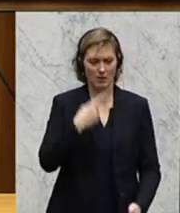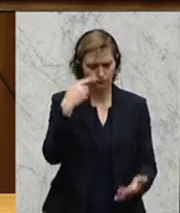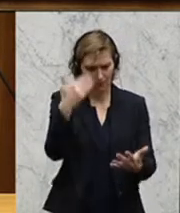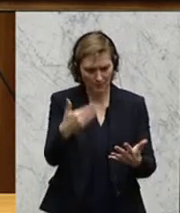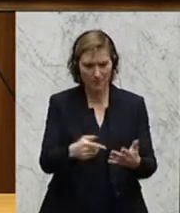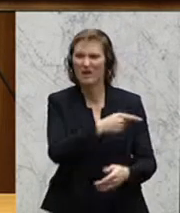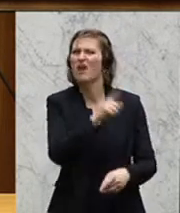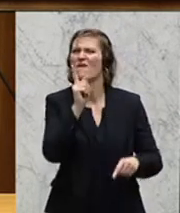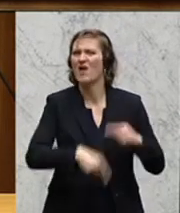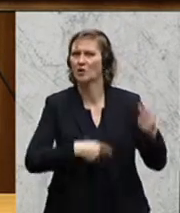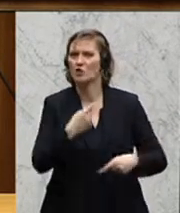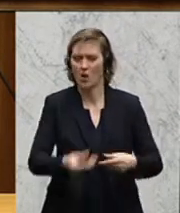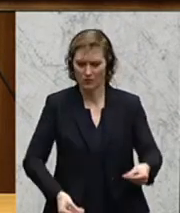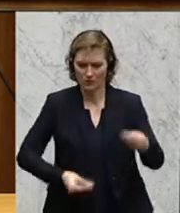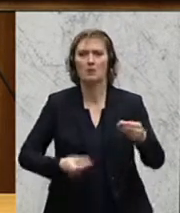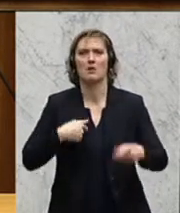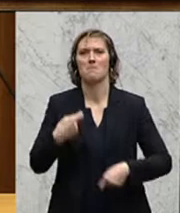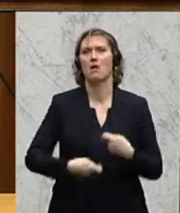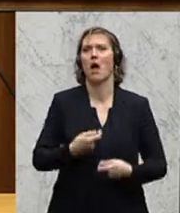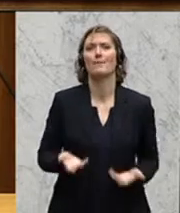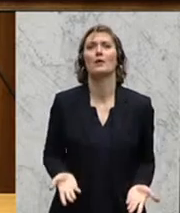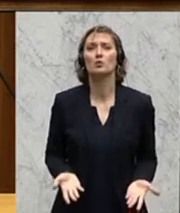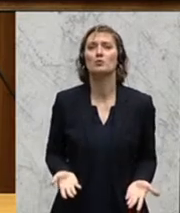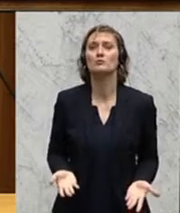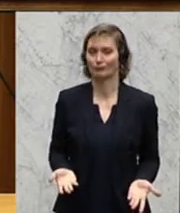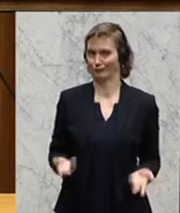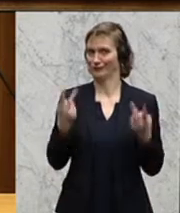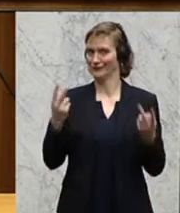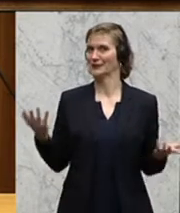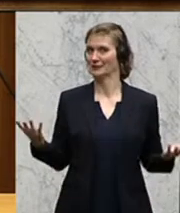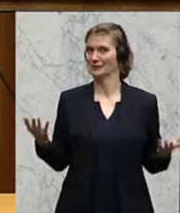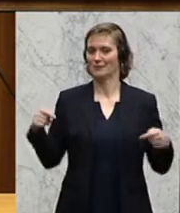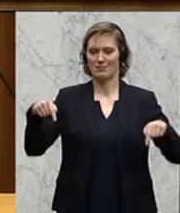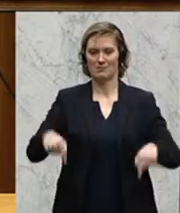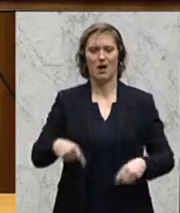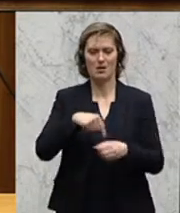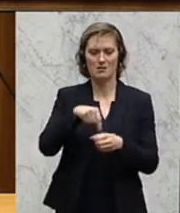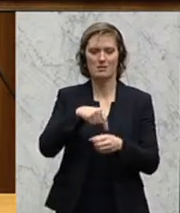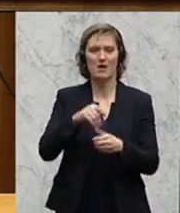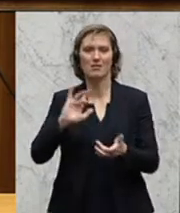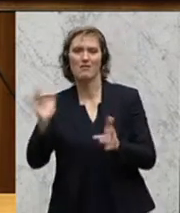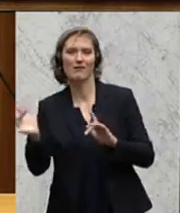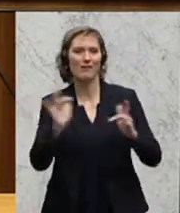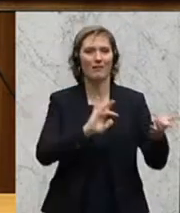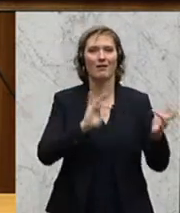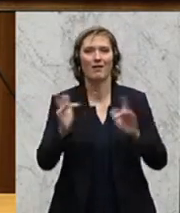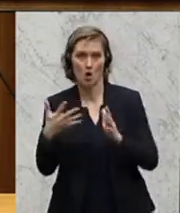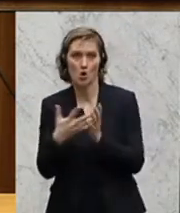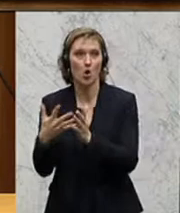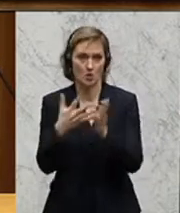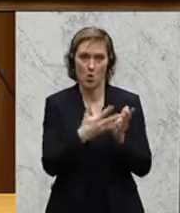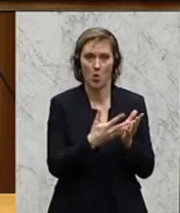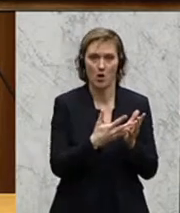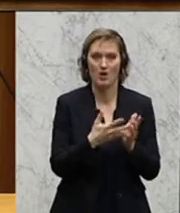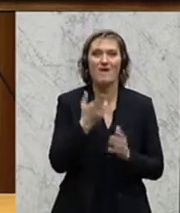was da und dort falsch läuft. Auch das ist sehr wesentlich, um hier eine interne gegenseitige Kontrolle der